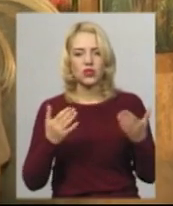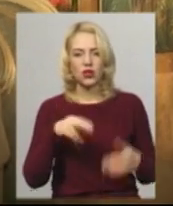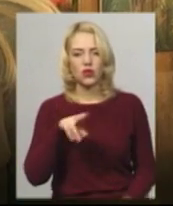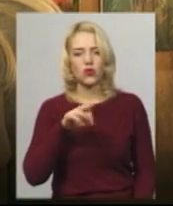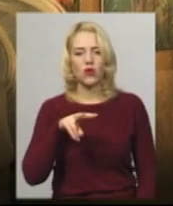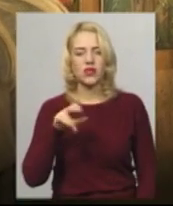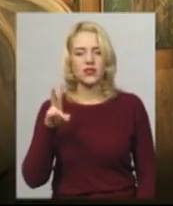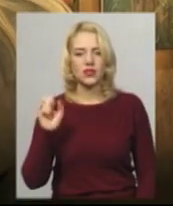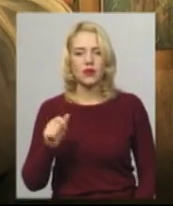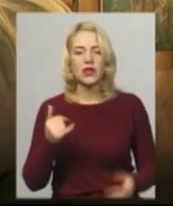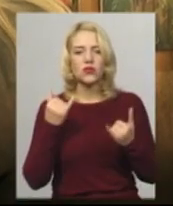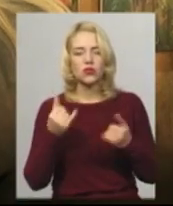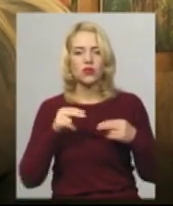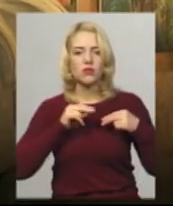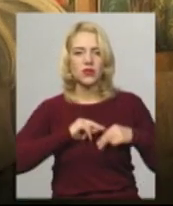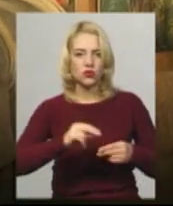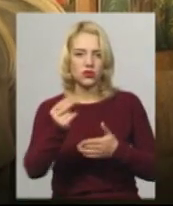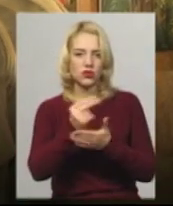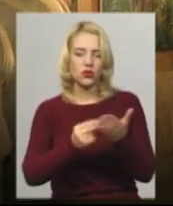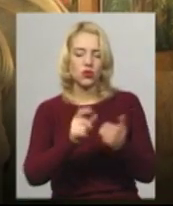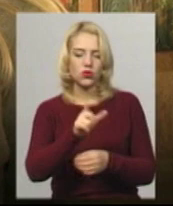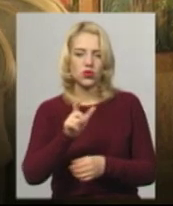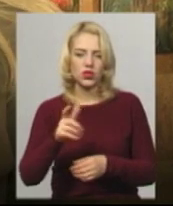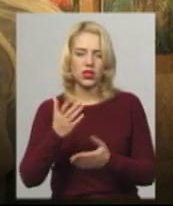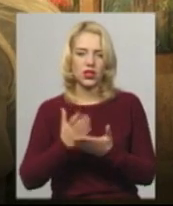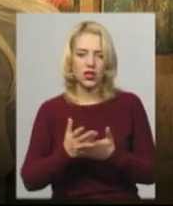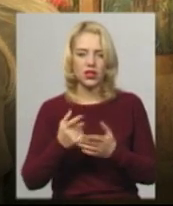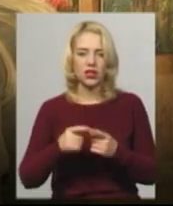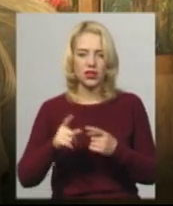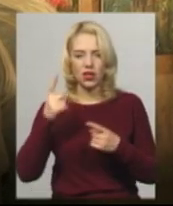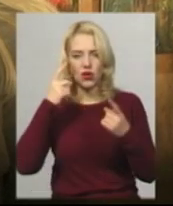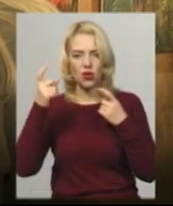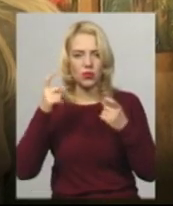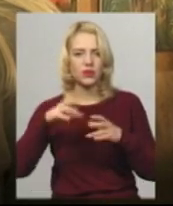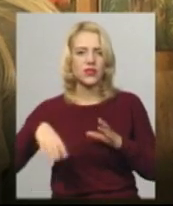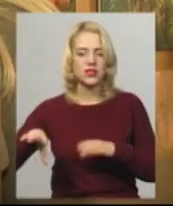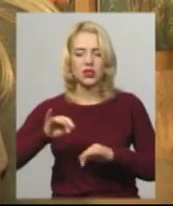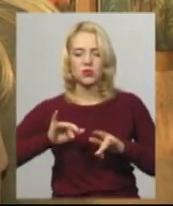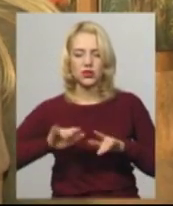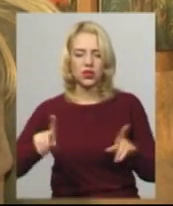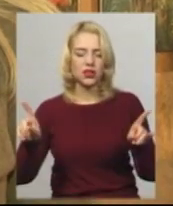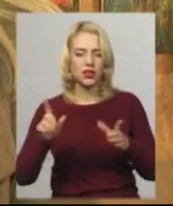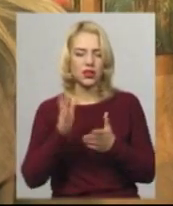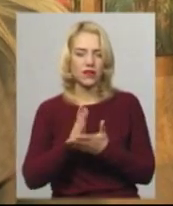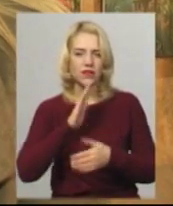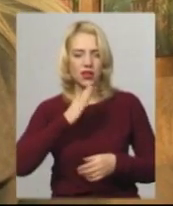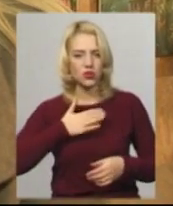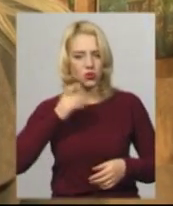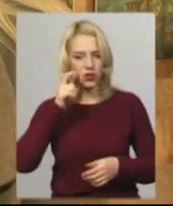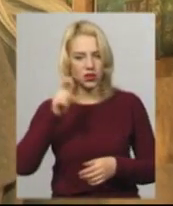працюючі художники, вони є як рупором усіх подій, які відбуваються в нашій Україні. І